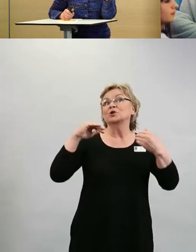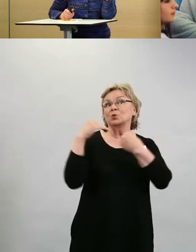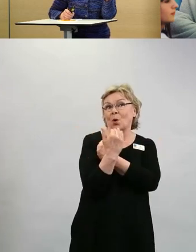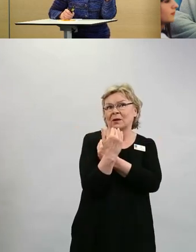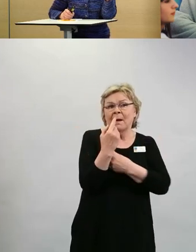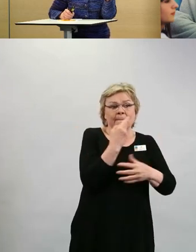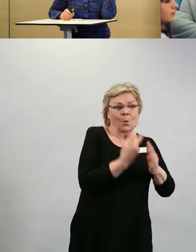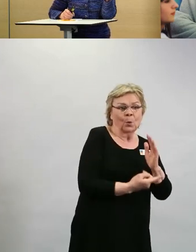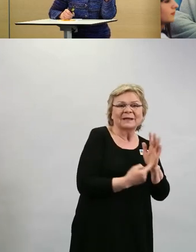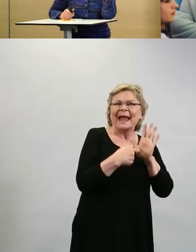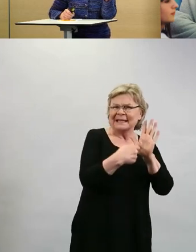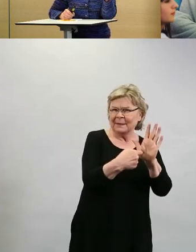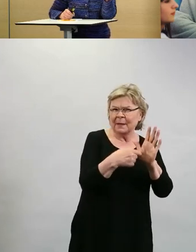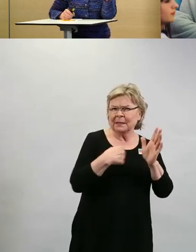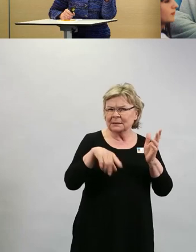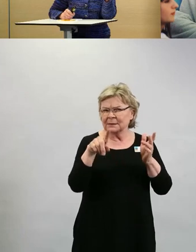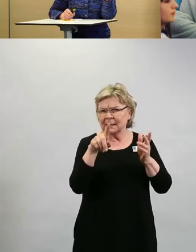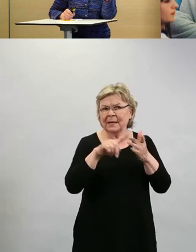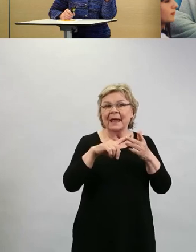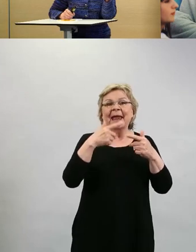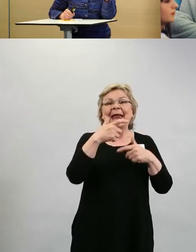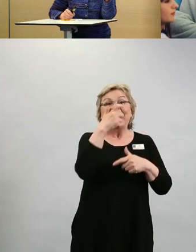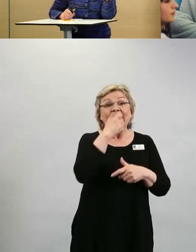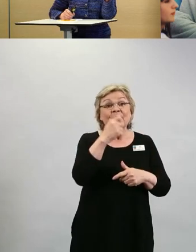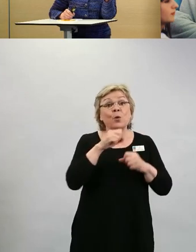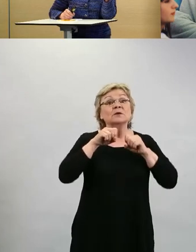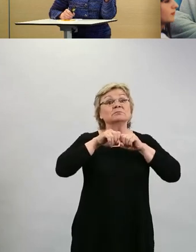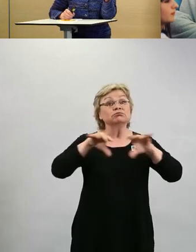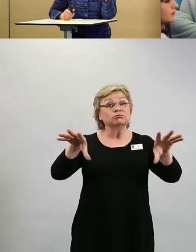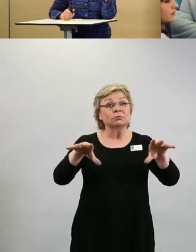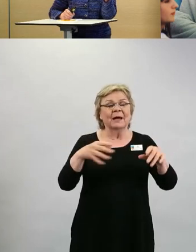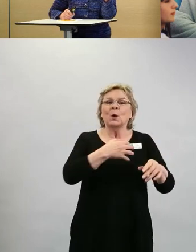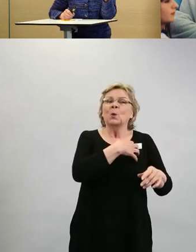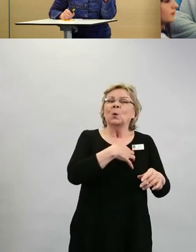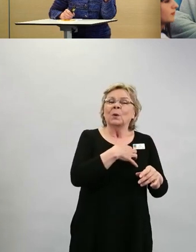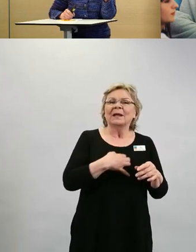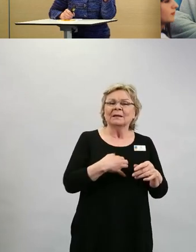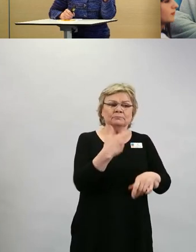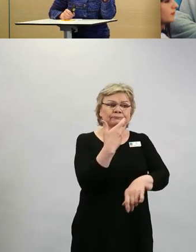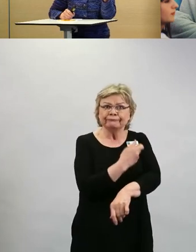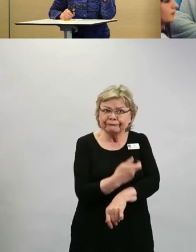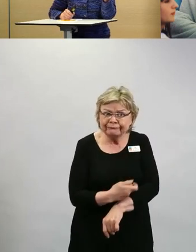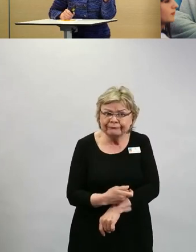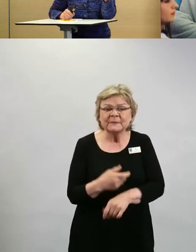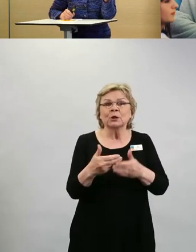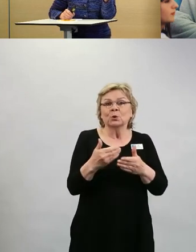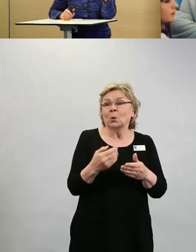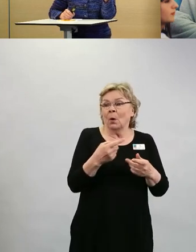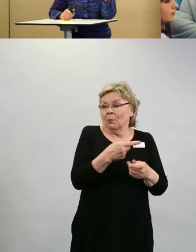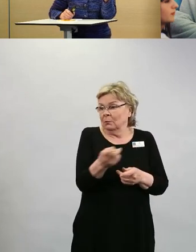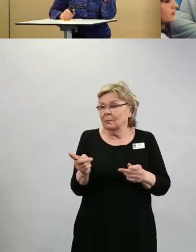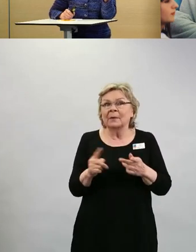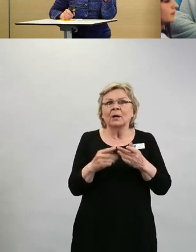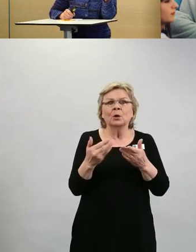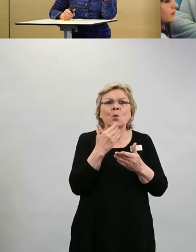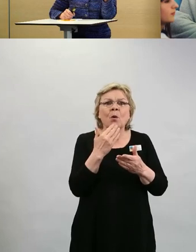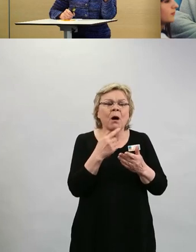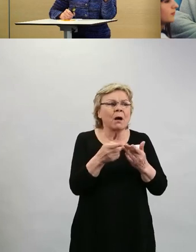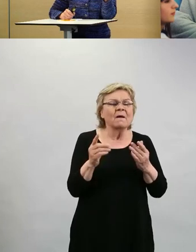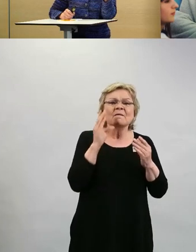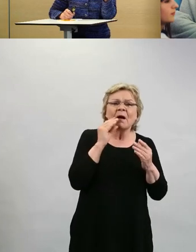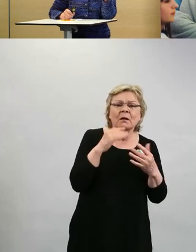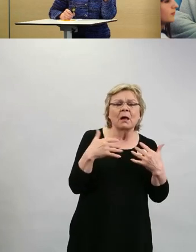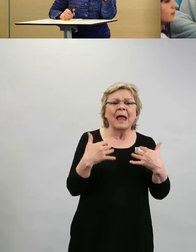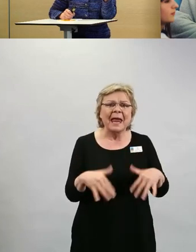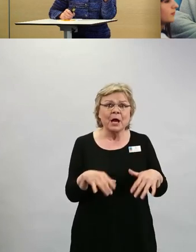esimerkki on influenssa. Me pyritään lähipiirin rokottamiseen sen vuoksi, että influenssalle hyvin alttiit hauraat ihmiset eivät välttämättä itse